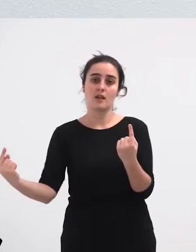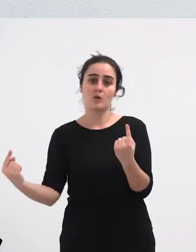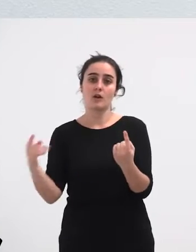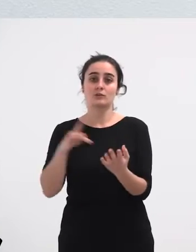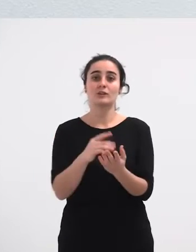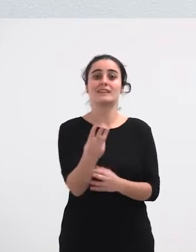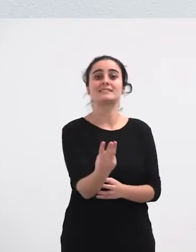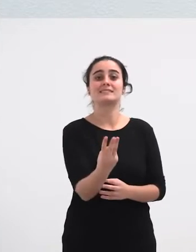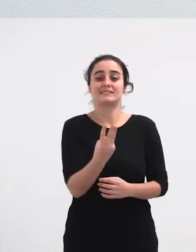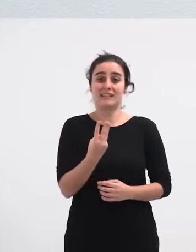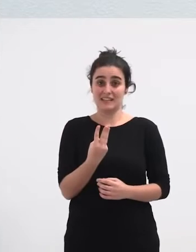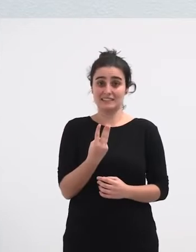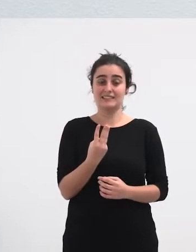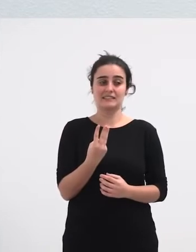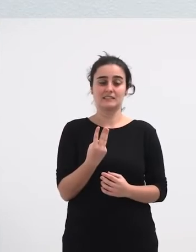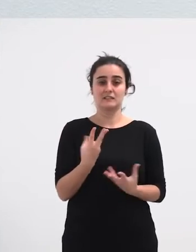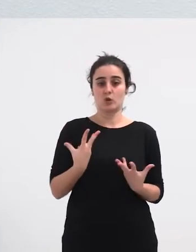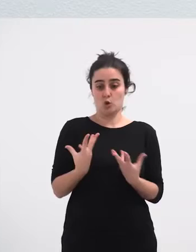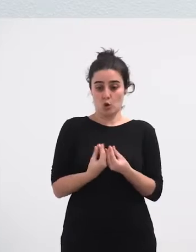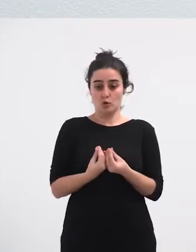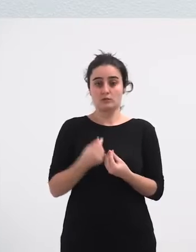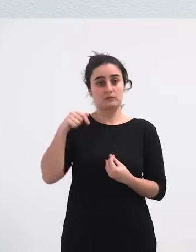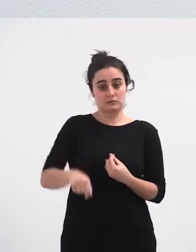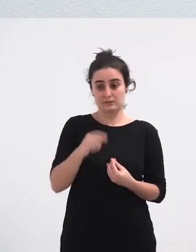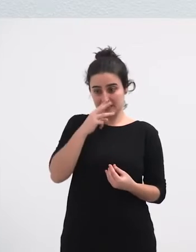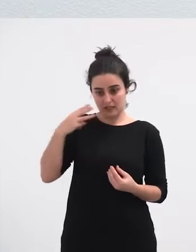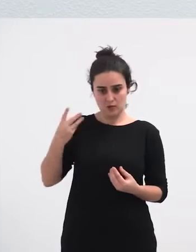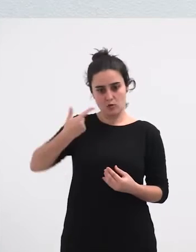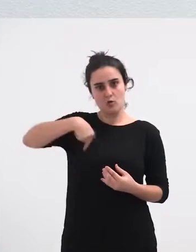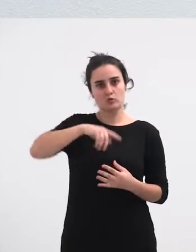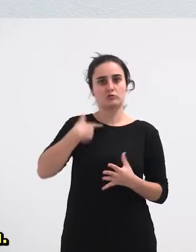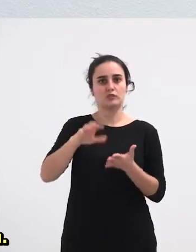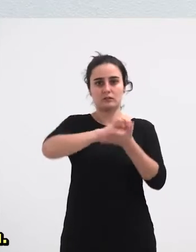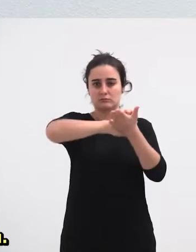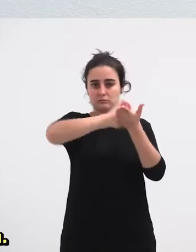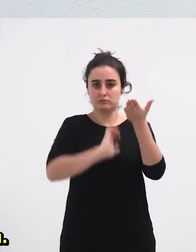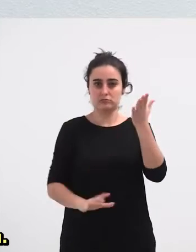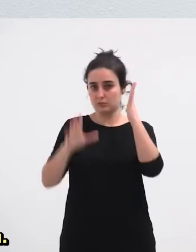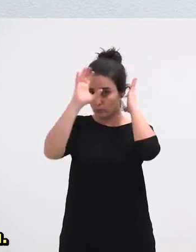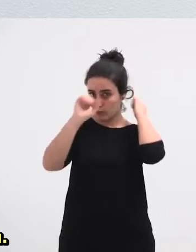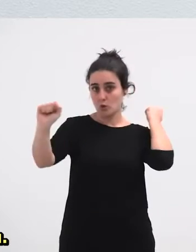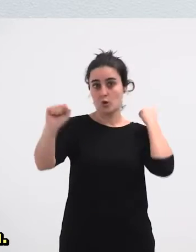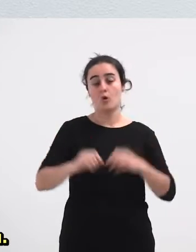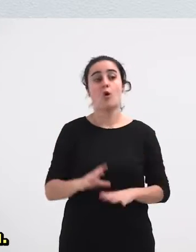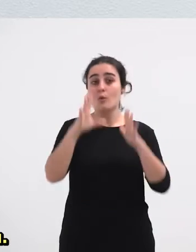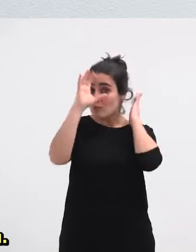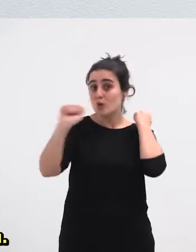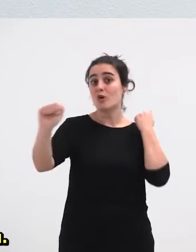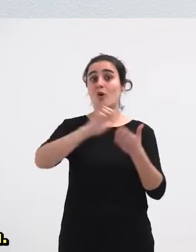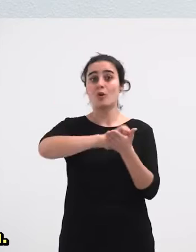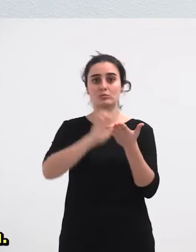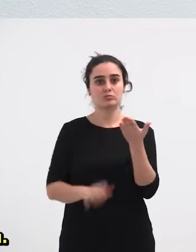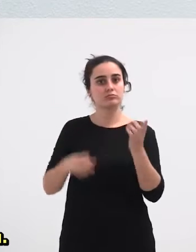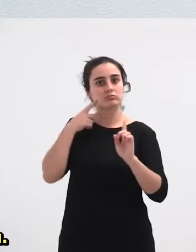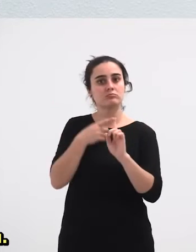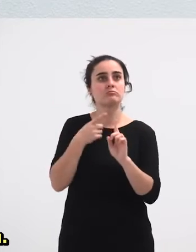etortzen dira gurekin Eta iru arte urte hauetan protokolo batei idatzi dugu Protokolo hau idazteko erakunde